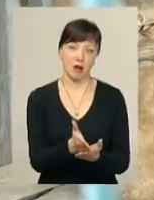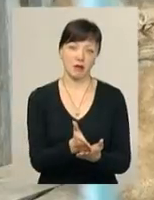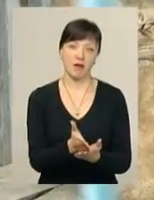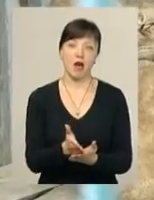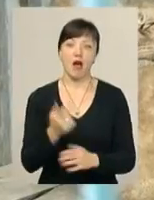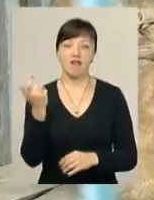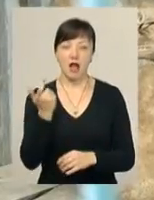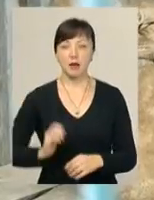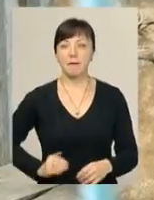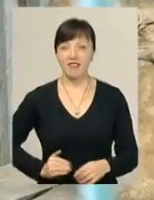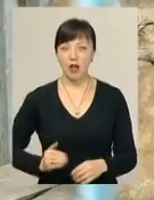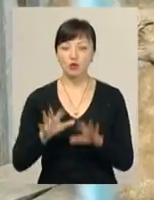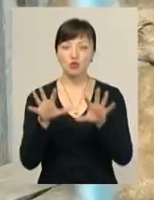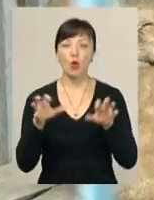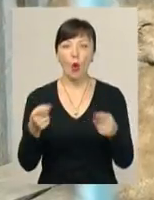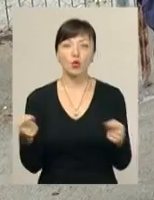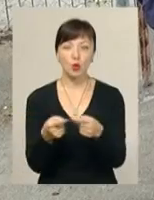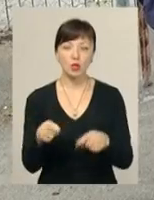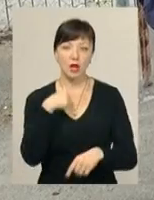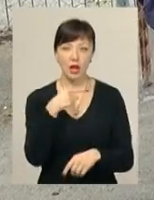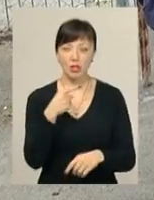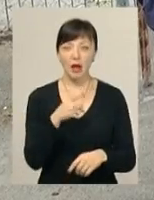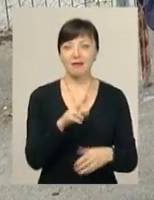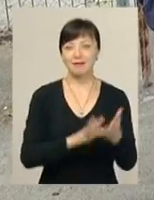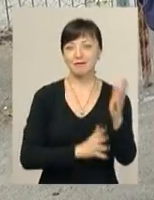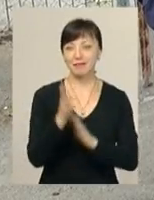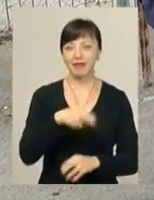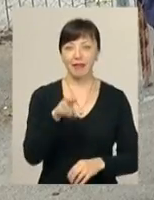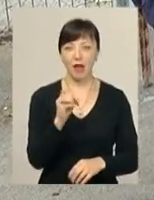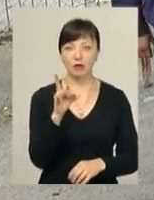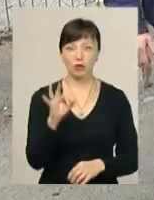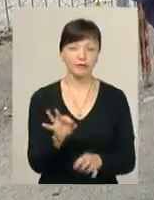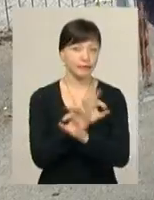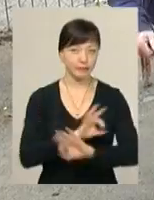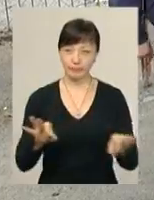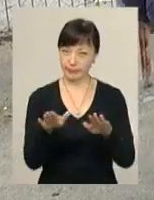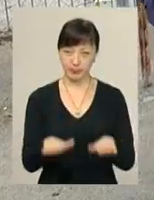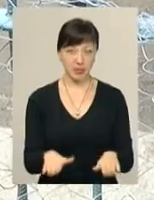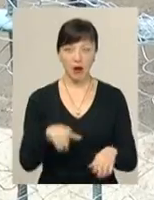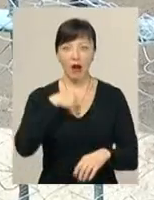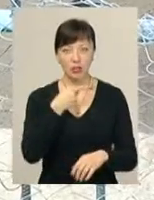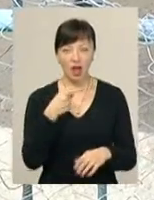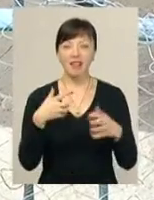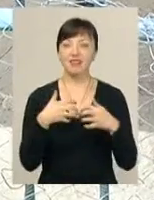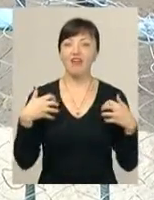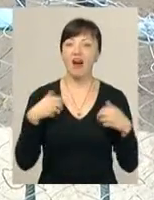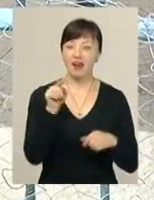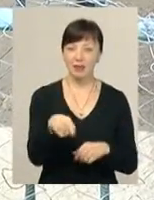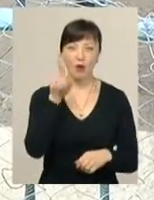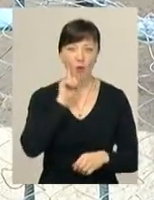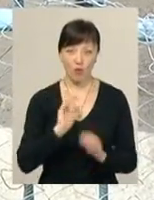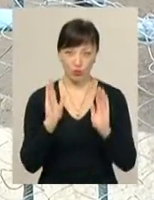Власник приватного зоокуточка Сергій Пальохін називає дендропарк ідеальним місцем для зоопарку. Він переконує, що тваринам там буде